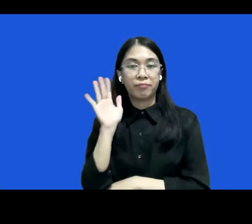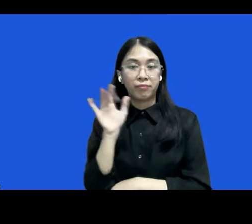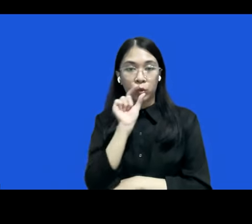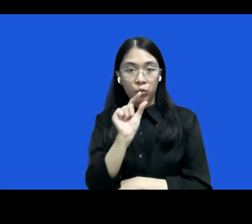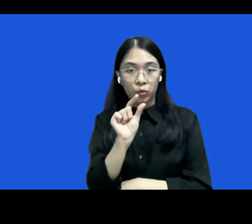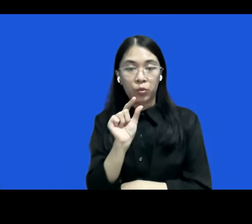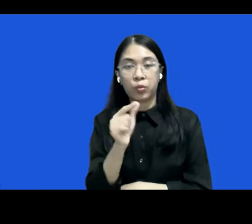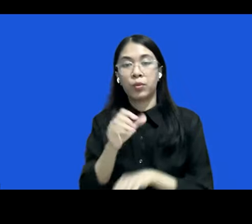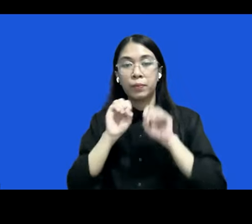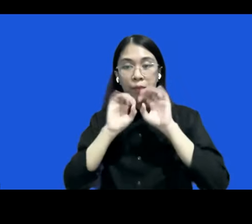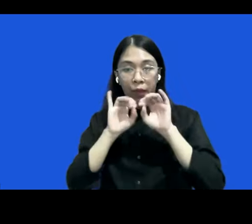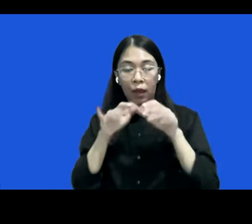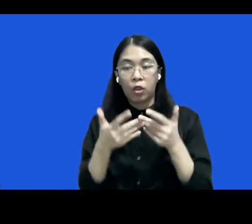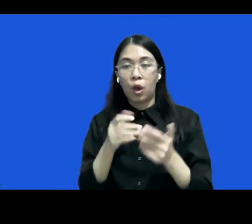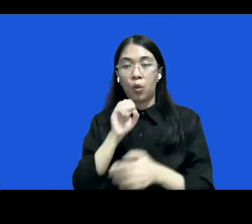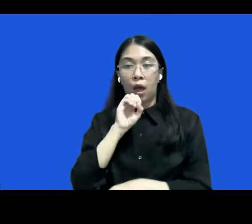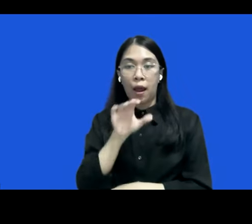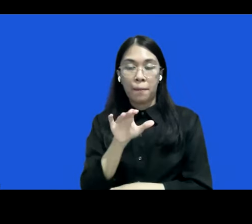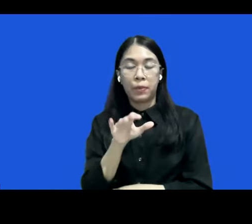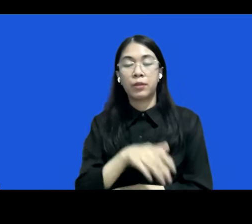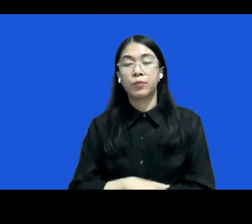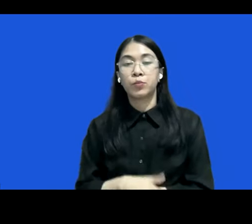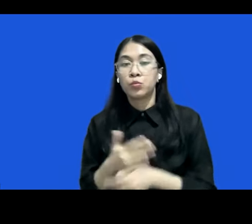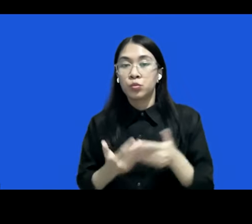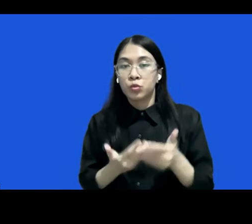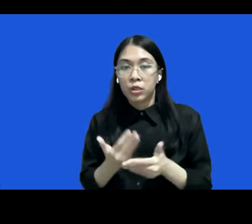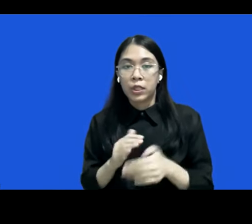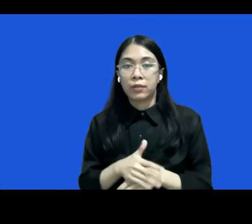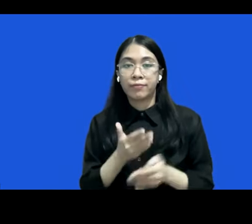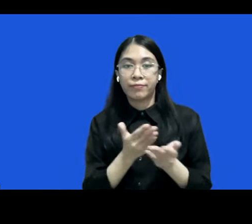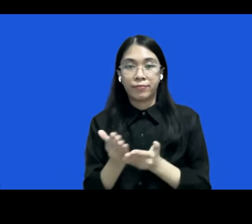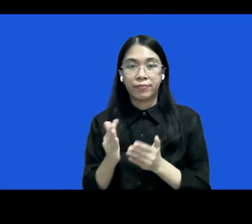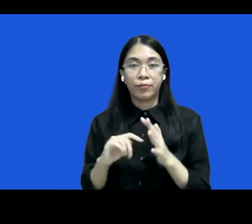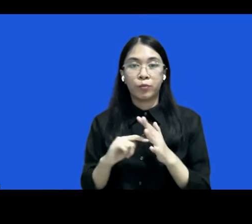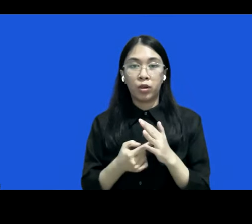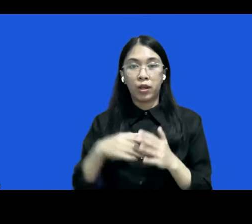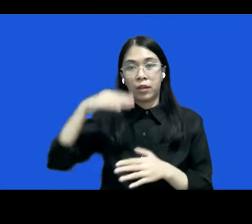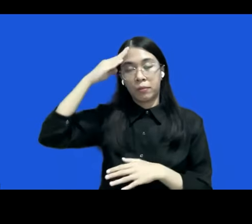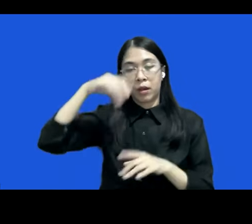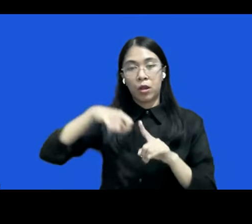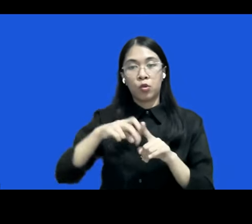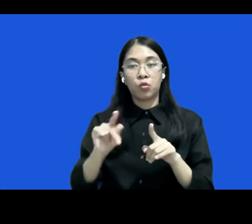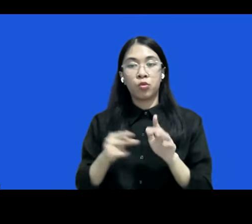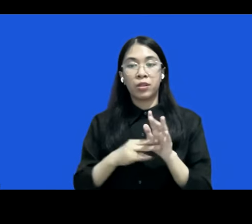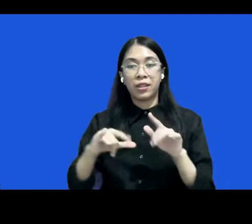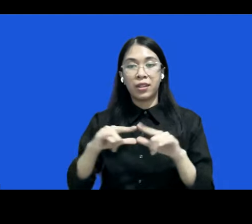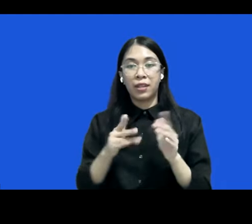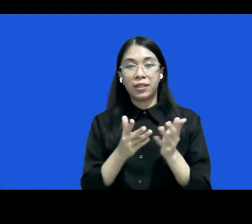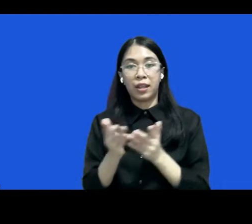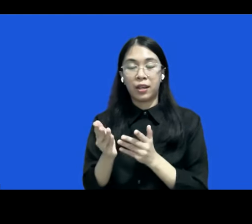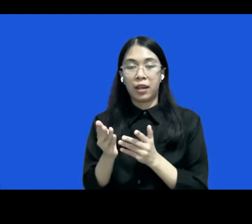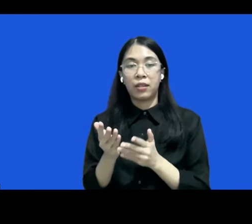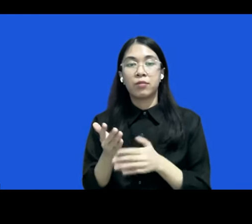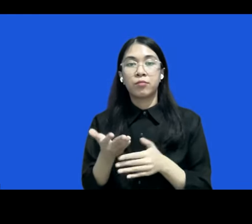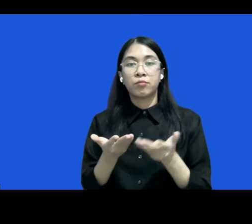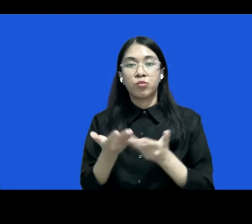menjawab atau menanggapi mungkin saya persilakan dari Bang Kurnia dulu silakan kalau Bang Kurnia